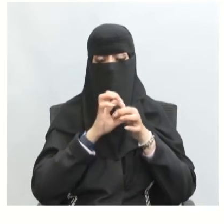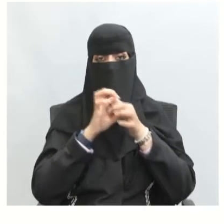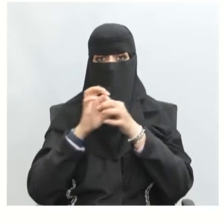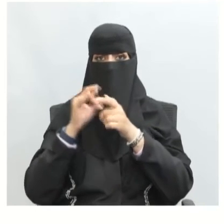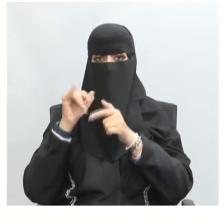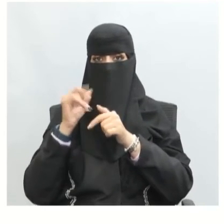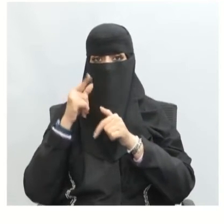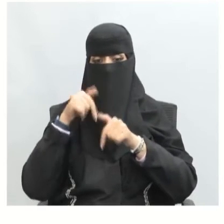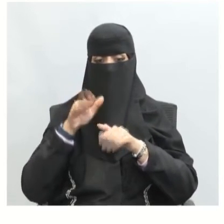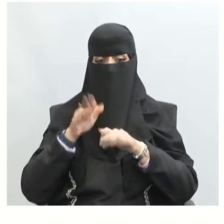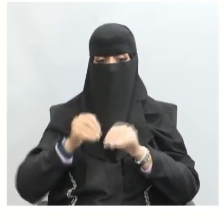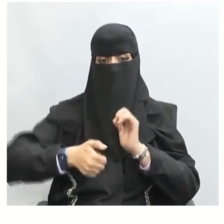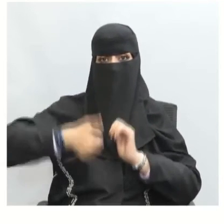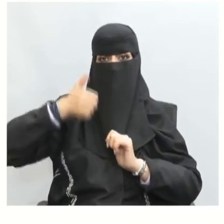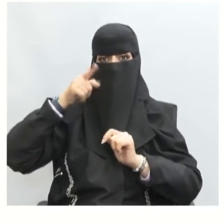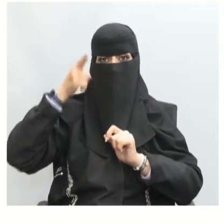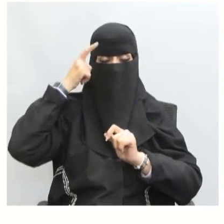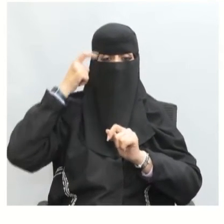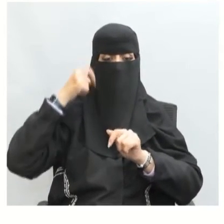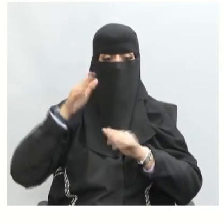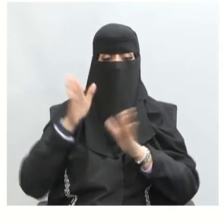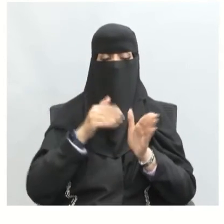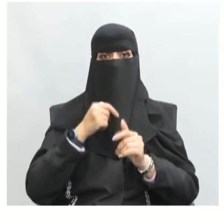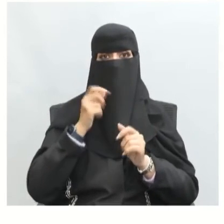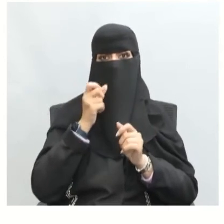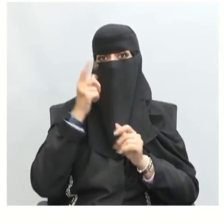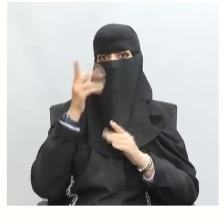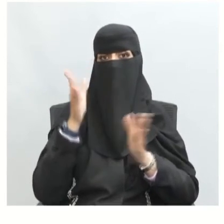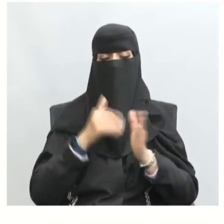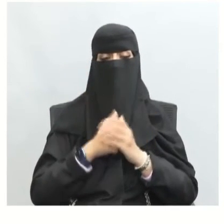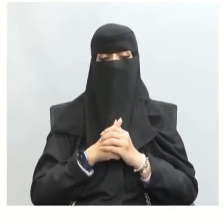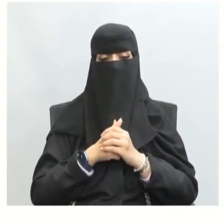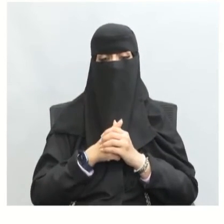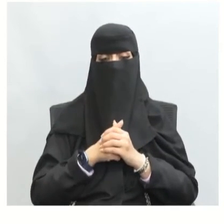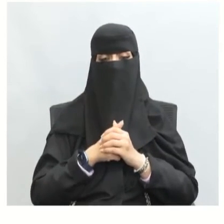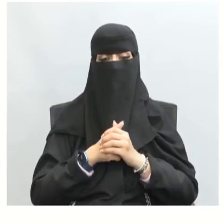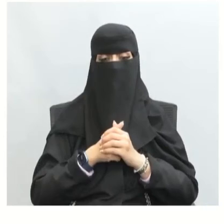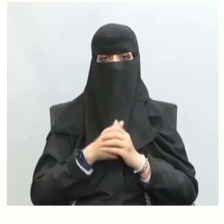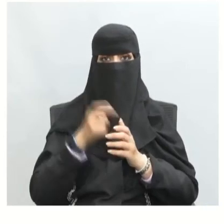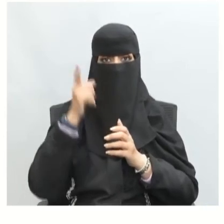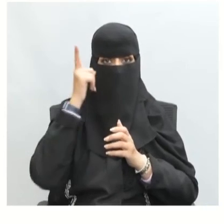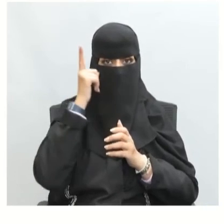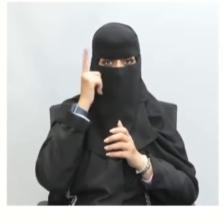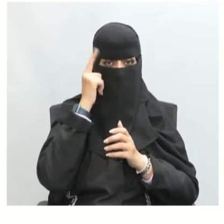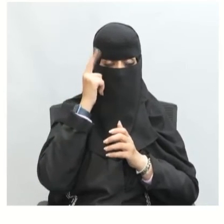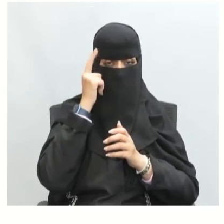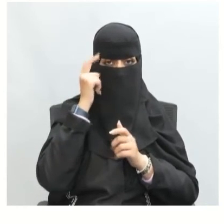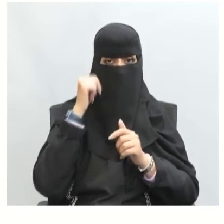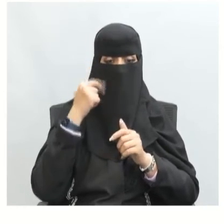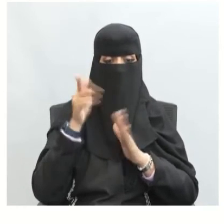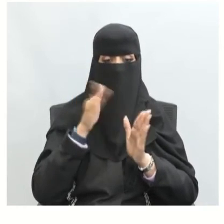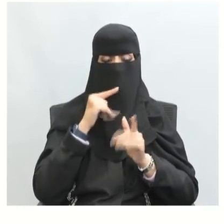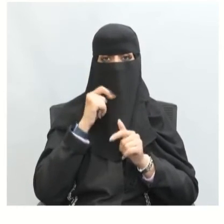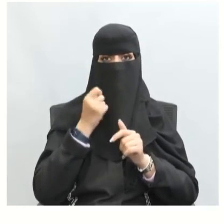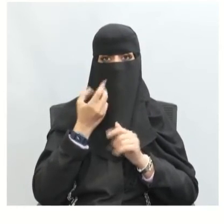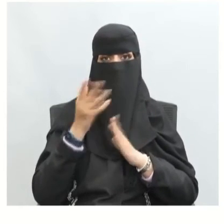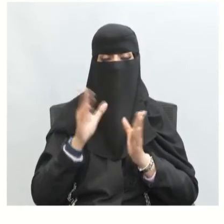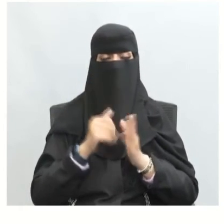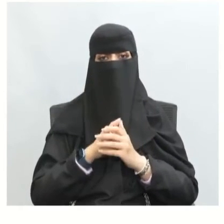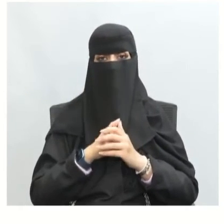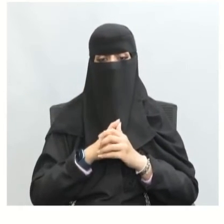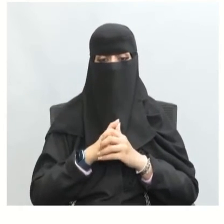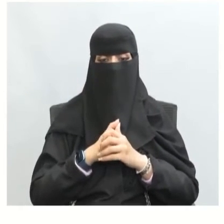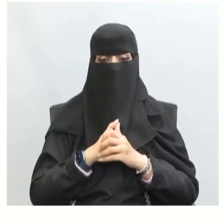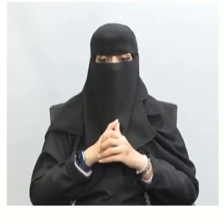قنوات للتواصل من أجل الهدف الرئيس هو تحقيق المعرفة والوعي